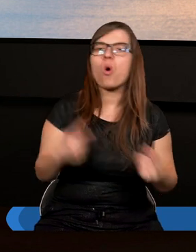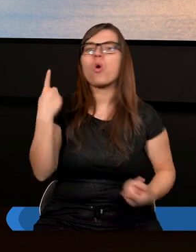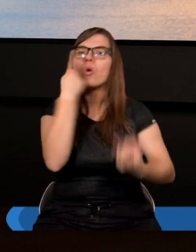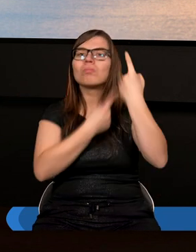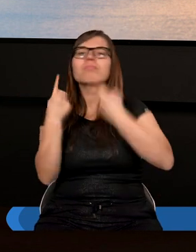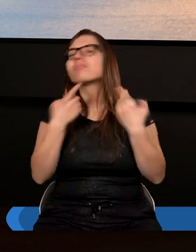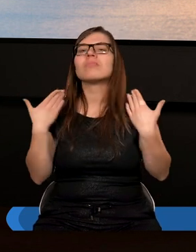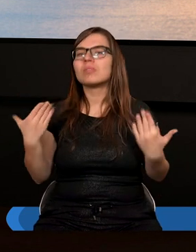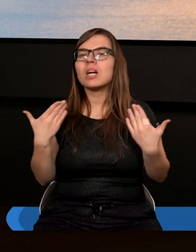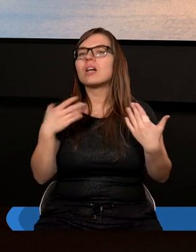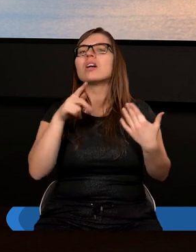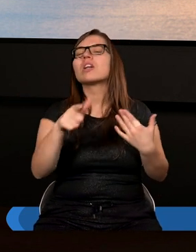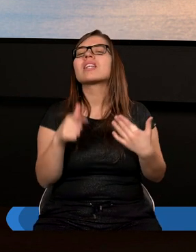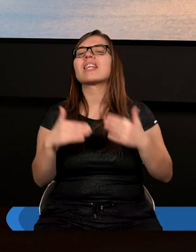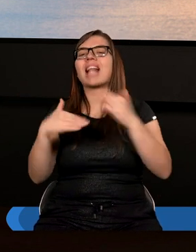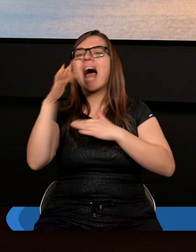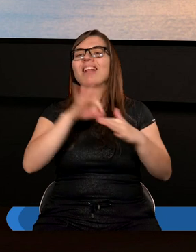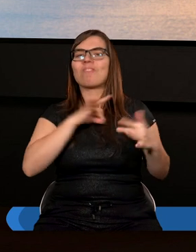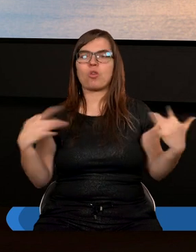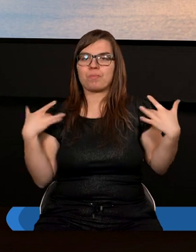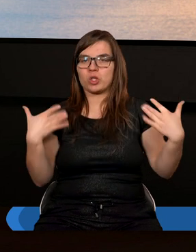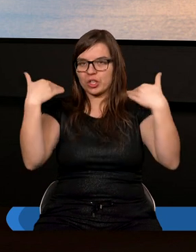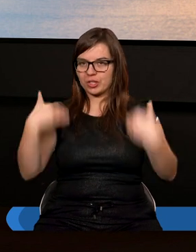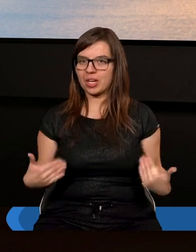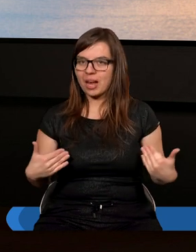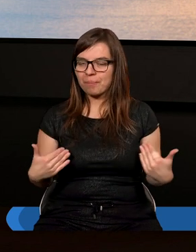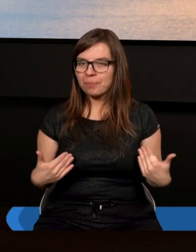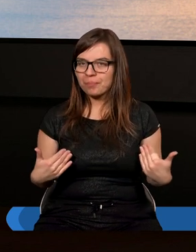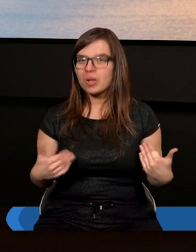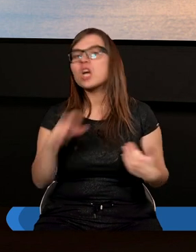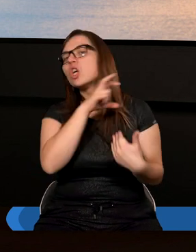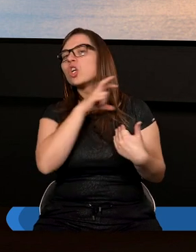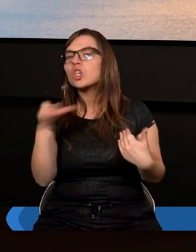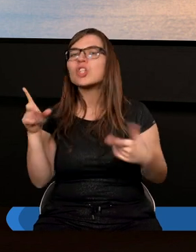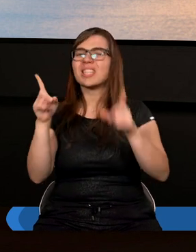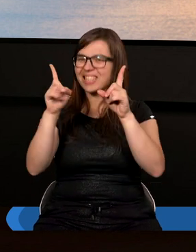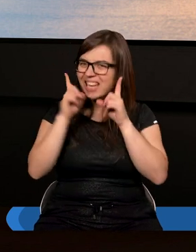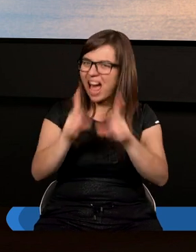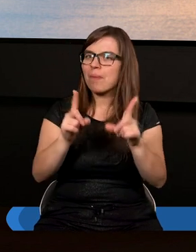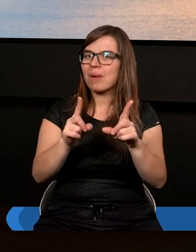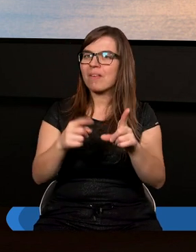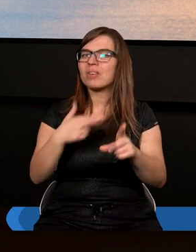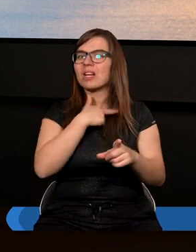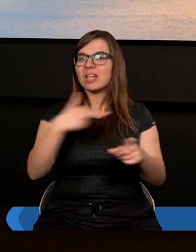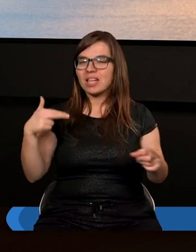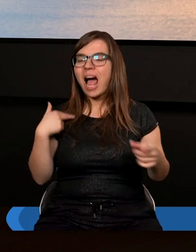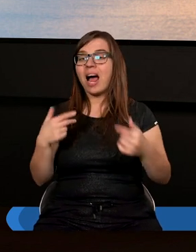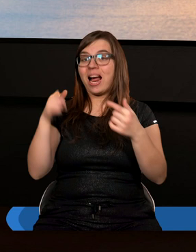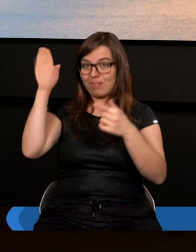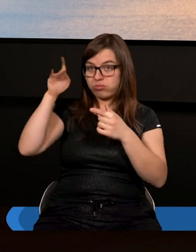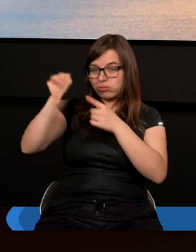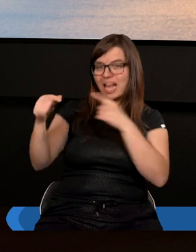Chrystusa w naszym życiu. Nad tym, czy naprawdę jest w centrum naszego życia i czy chcemy,